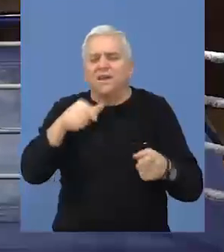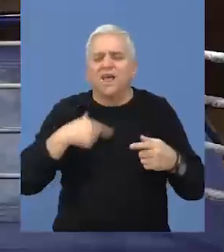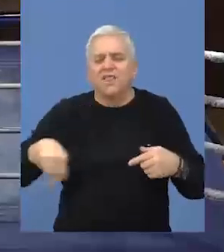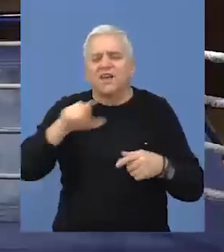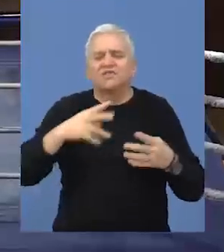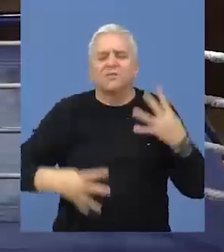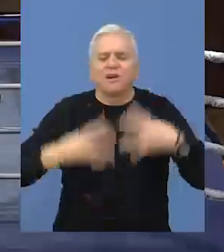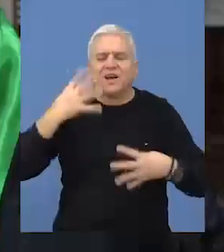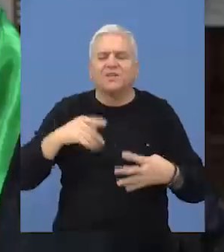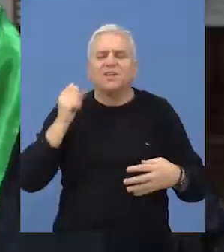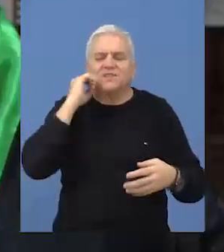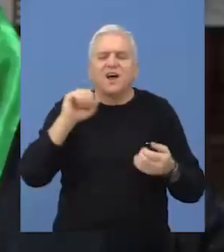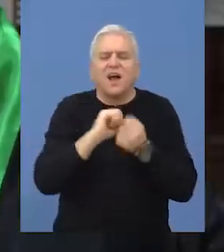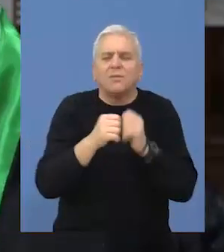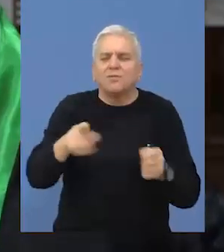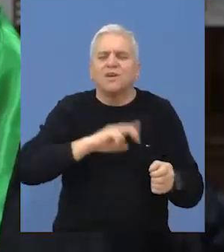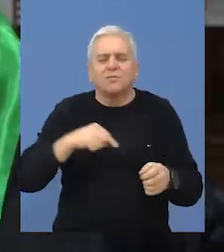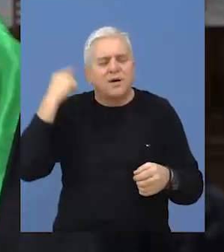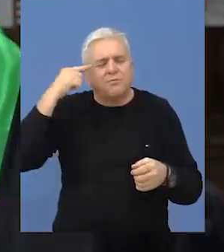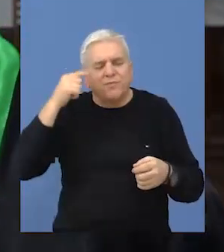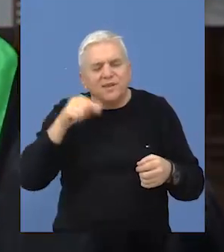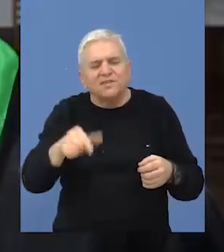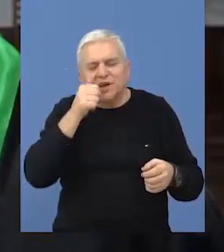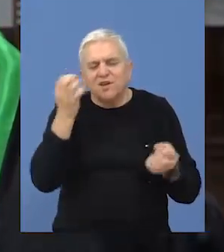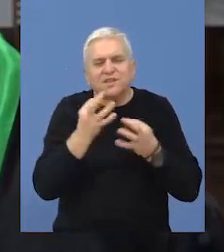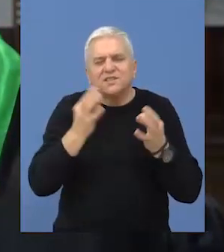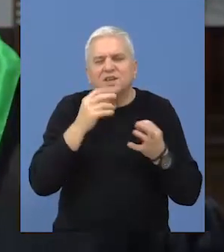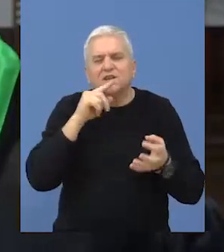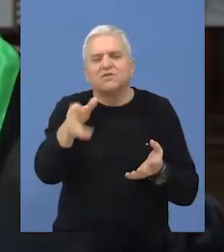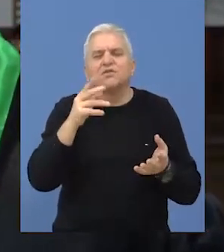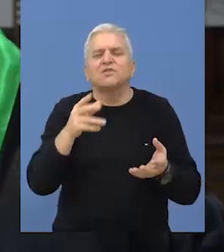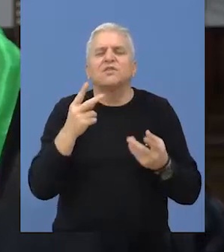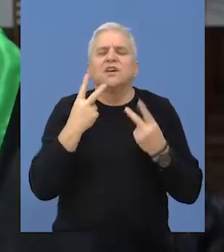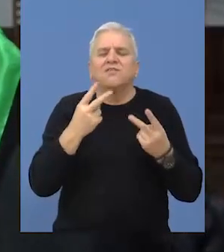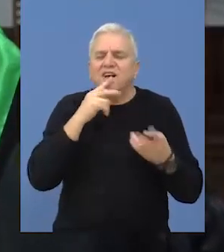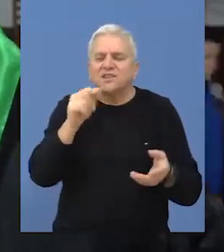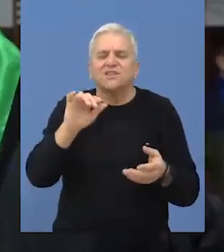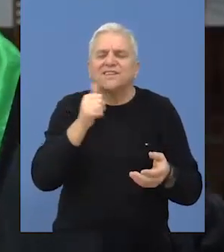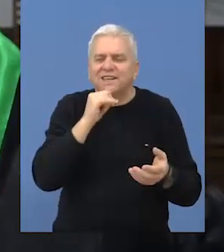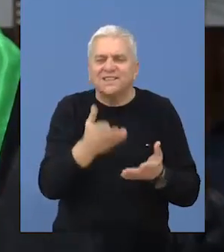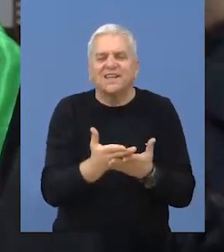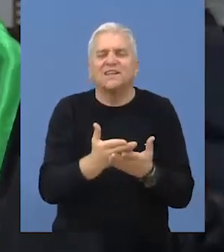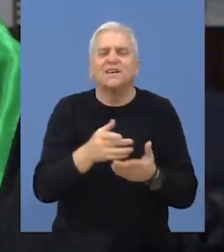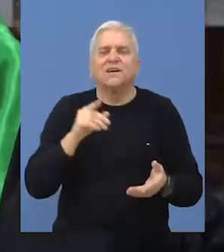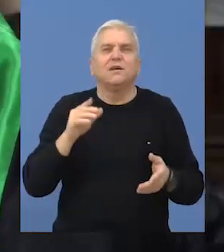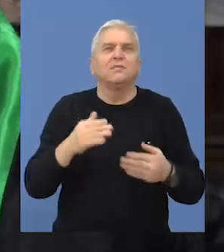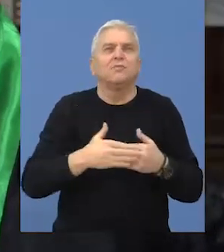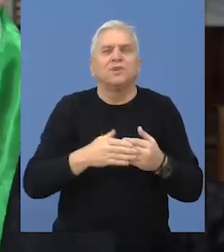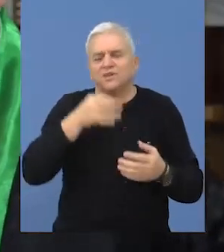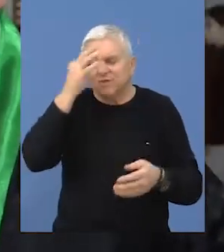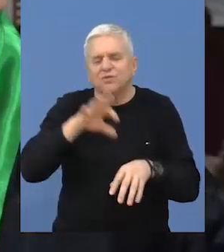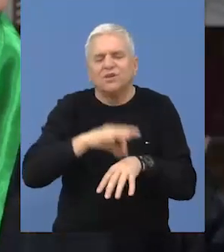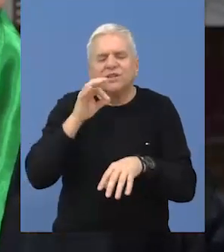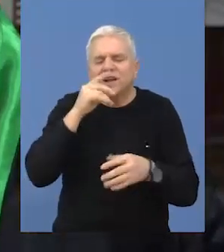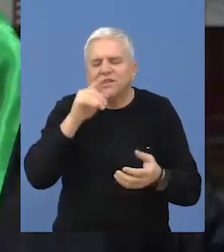tako i našem gradu. Svaki meč ima svoj smisao zašto su upareni, jer je tu od